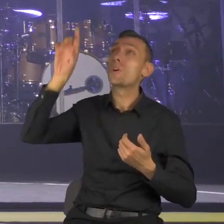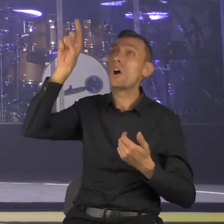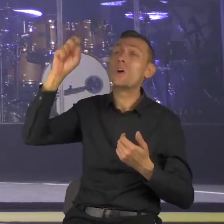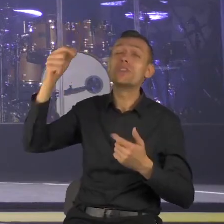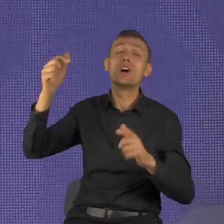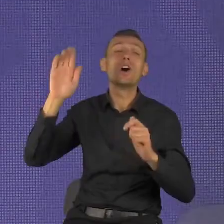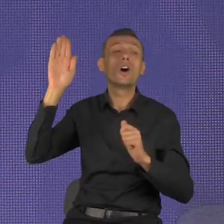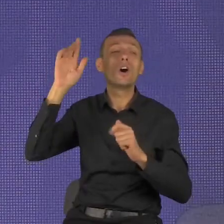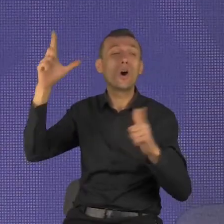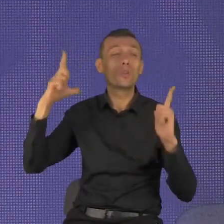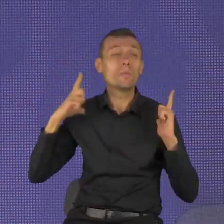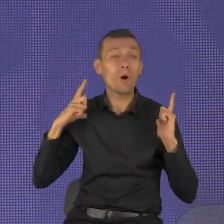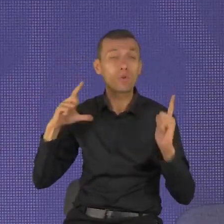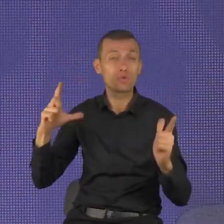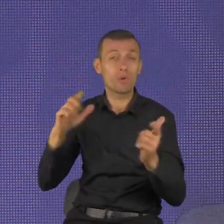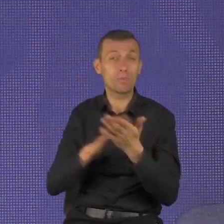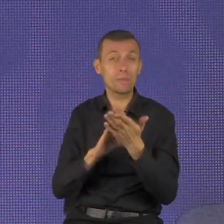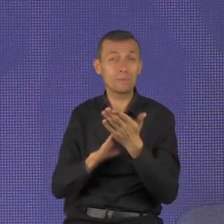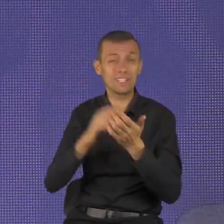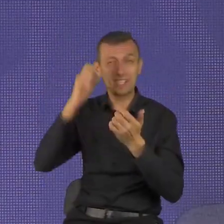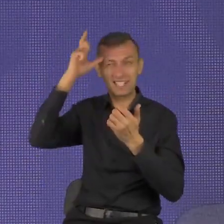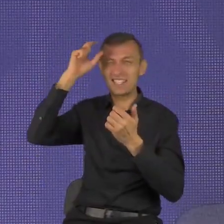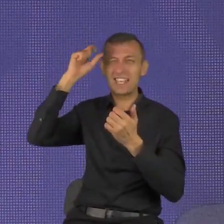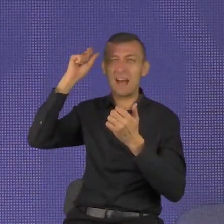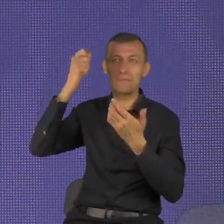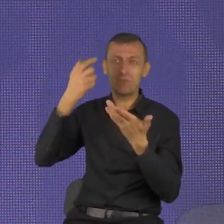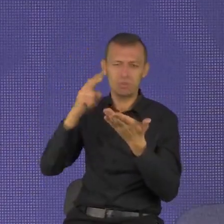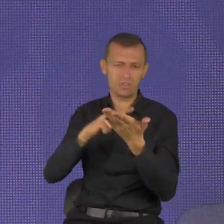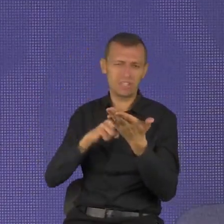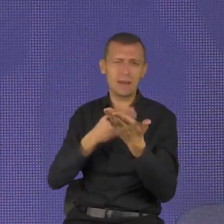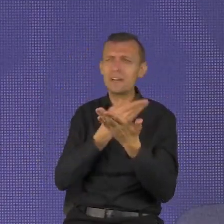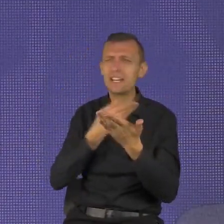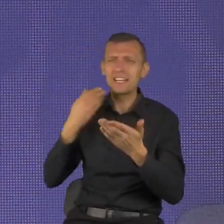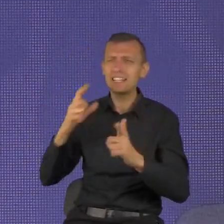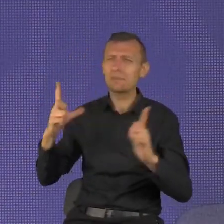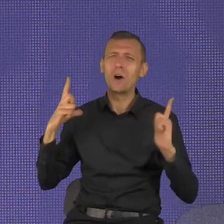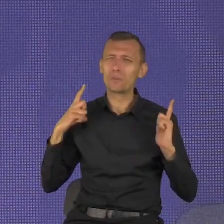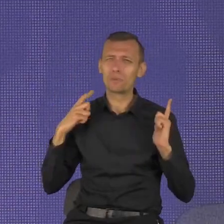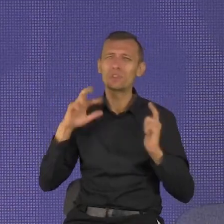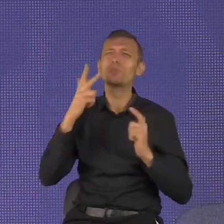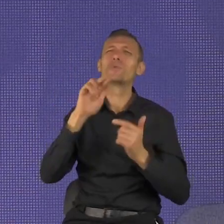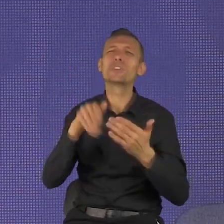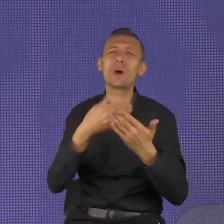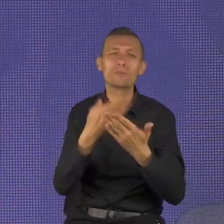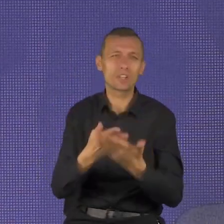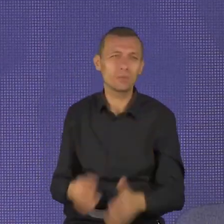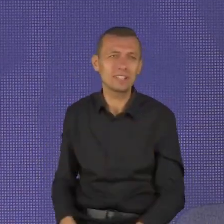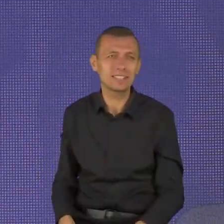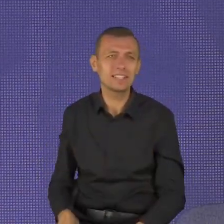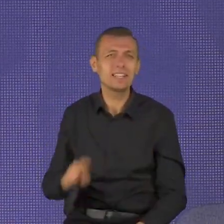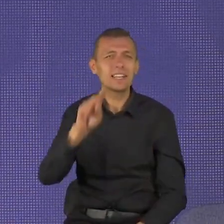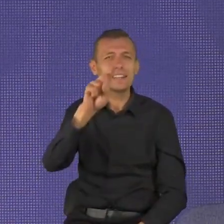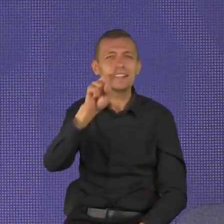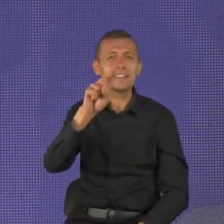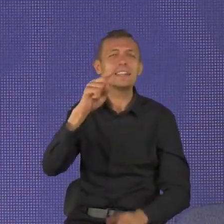i po czwarte. Zatrzymaj się i pomódl, zanim podejmiesz jakąkolwiek decyzję.